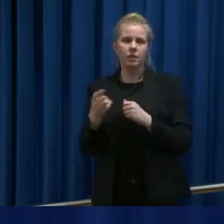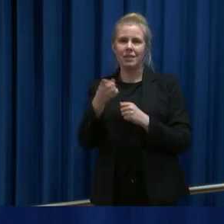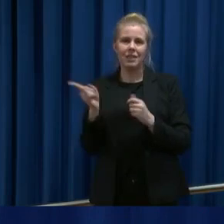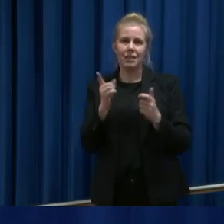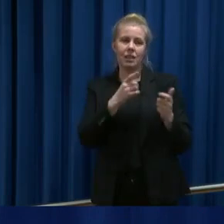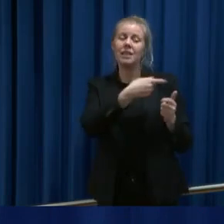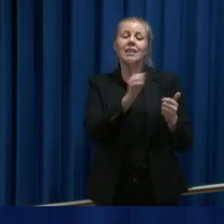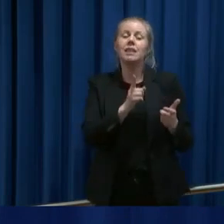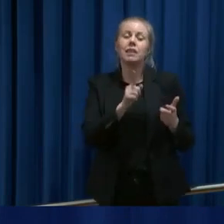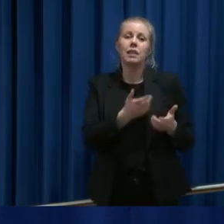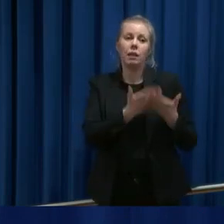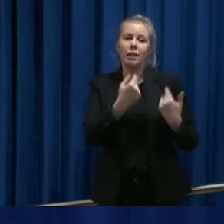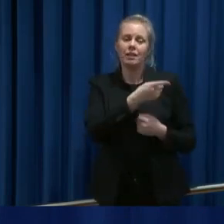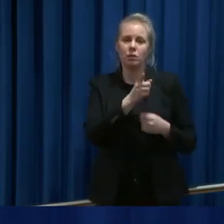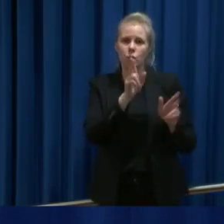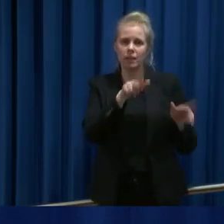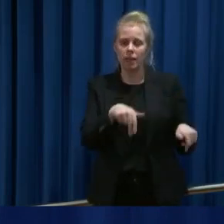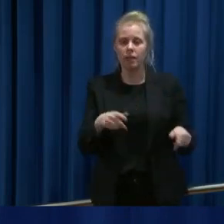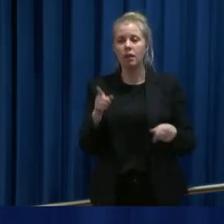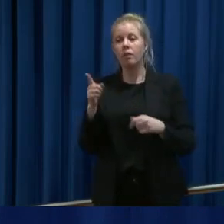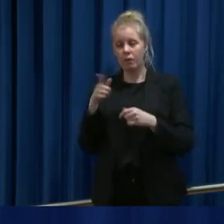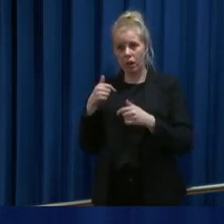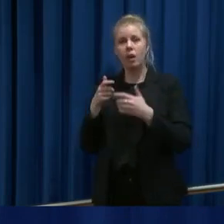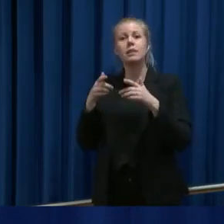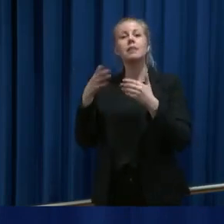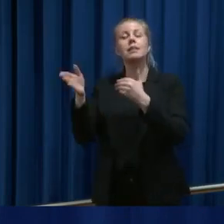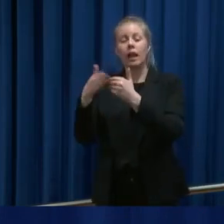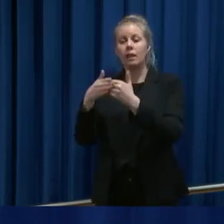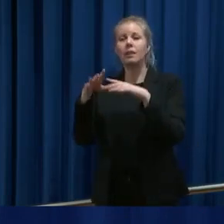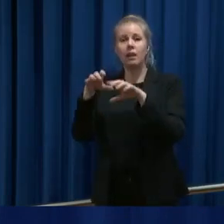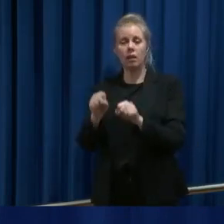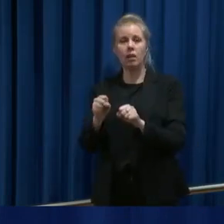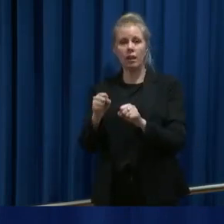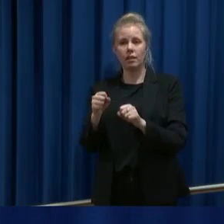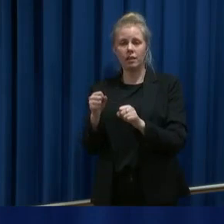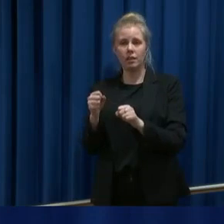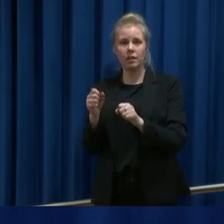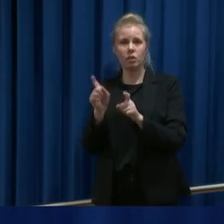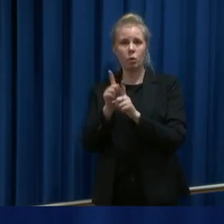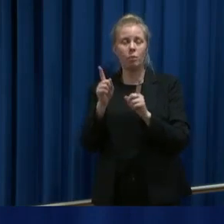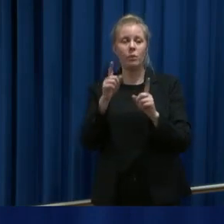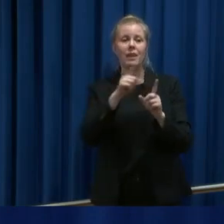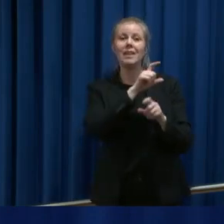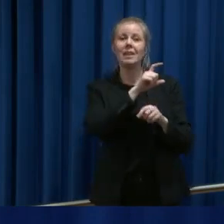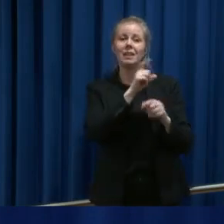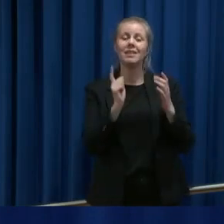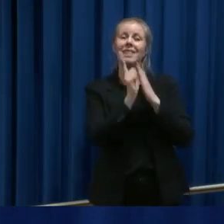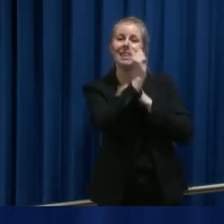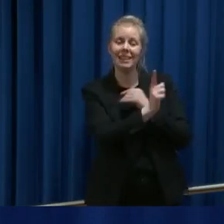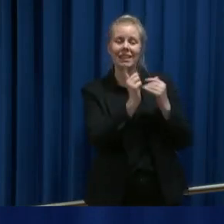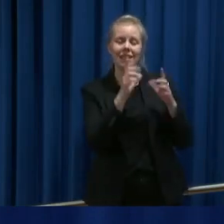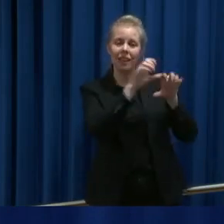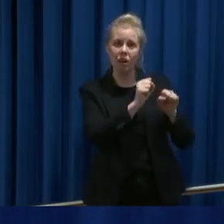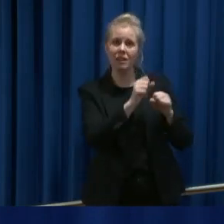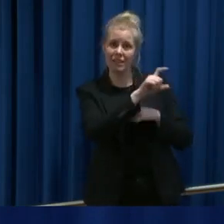stort sett alle kommuner stengt tilgangen annet enn helt strengt nødvendig til den typen institusjoner. Så jeg